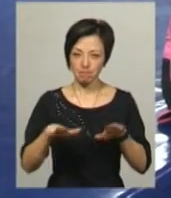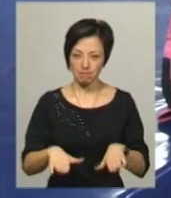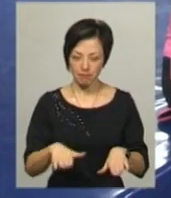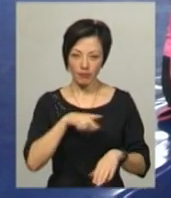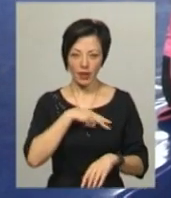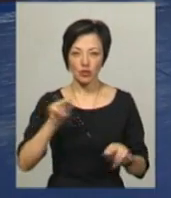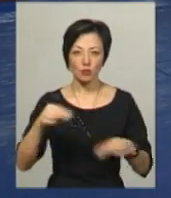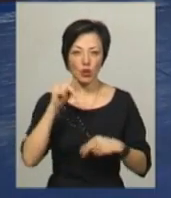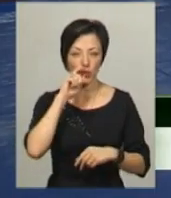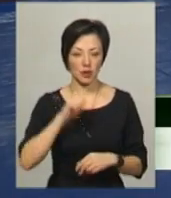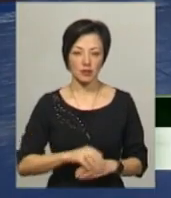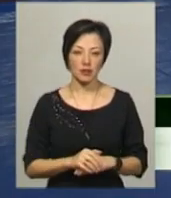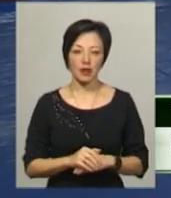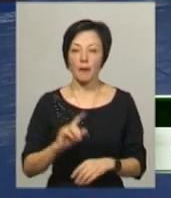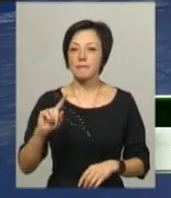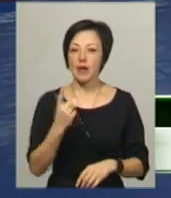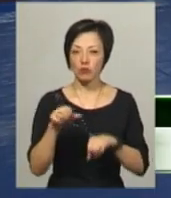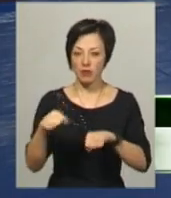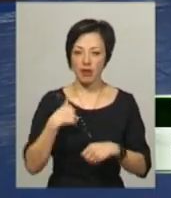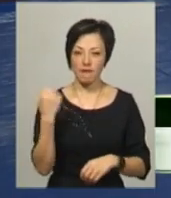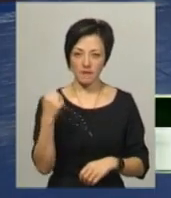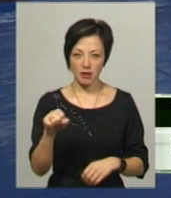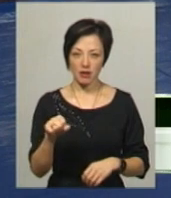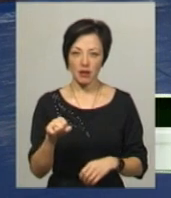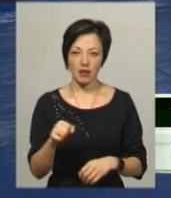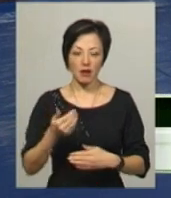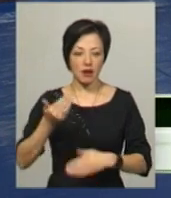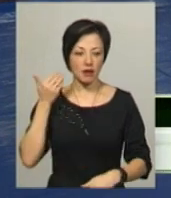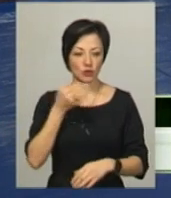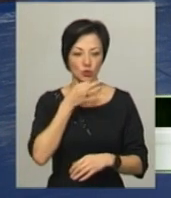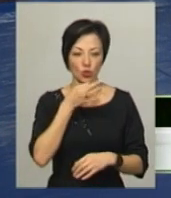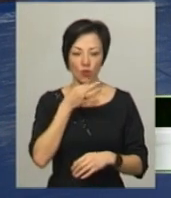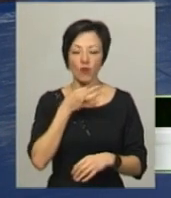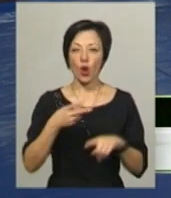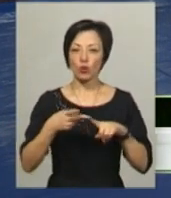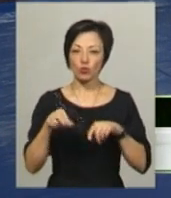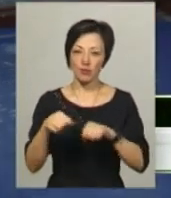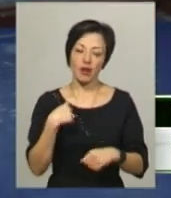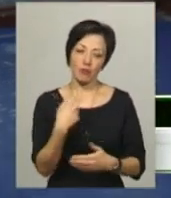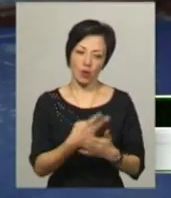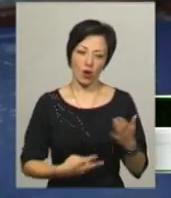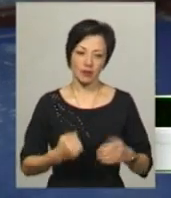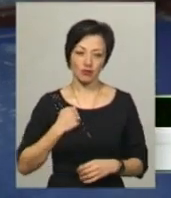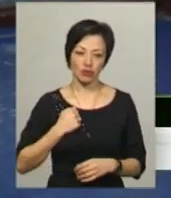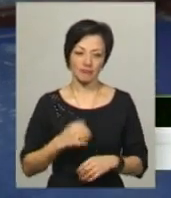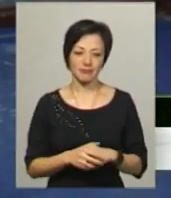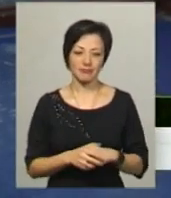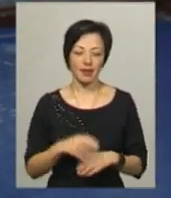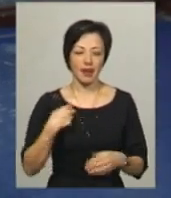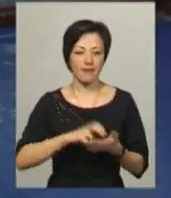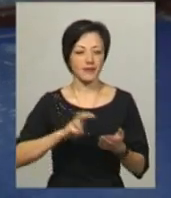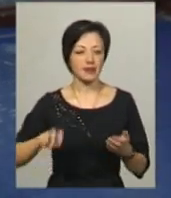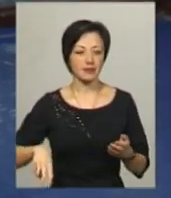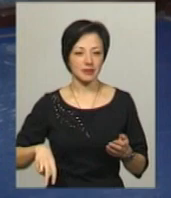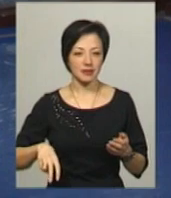чемпіонату України. Перший бой я виграла достроково, другий бой я, на жаль, програла. Виходить, я вилетіла з